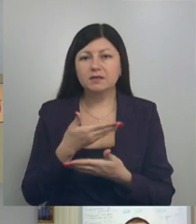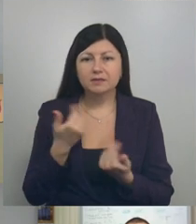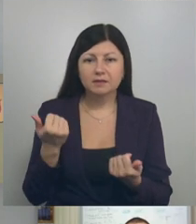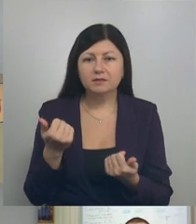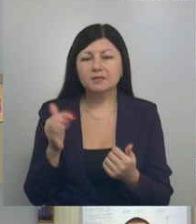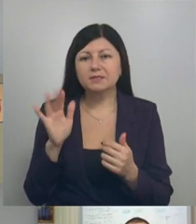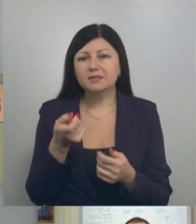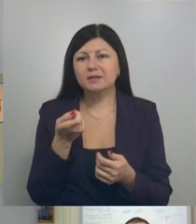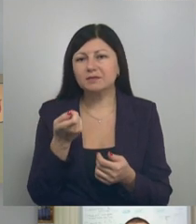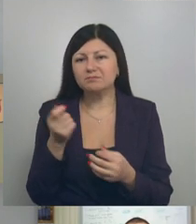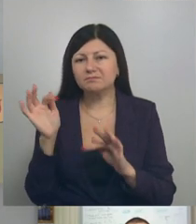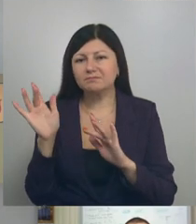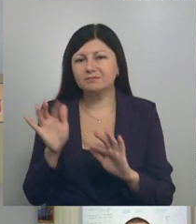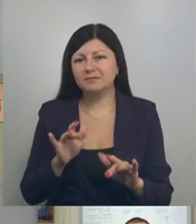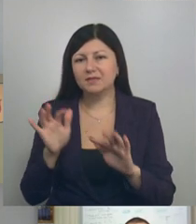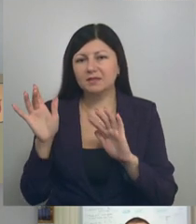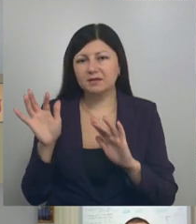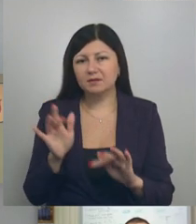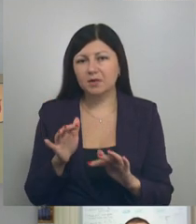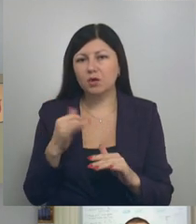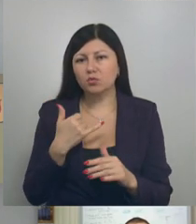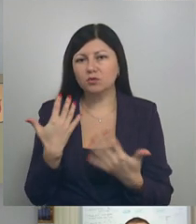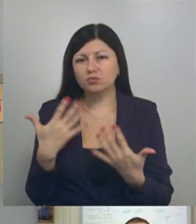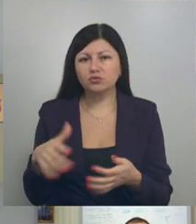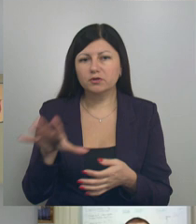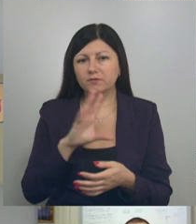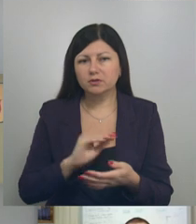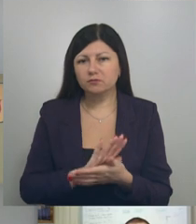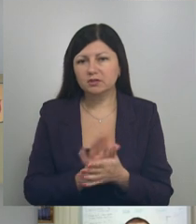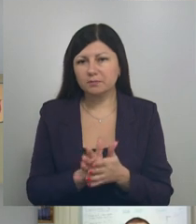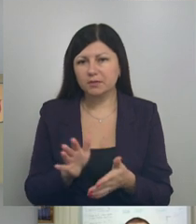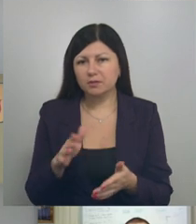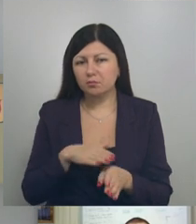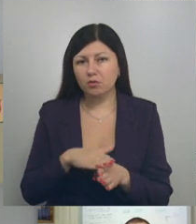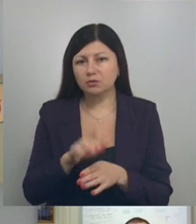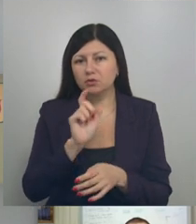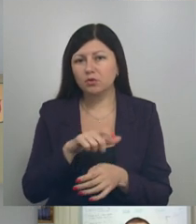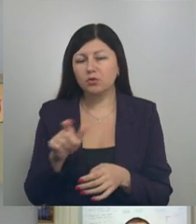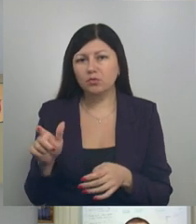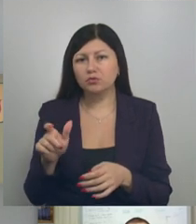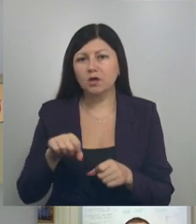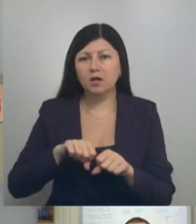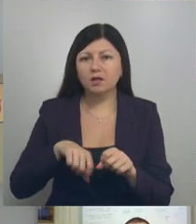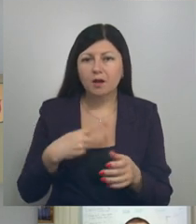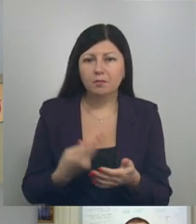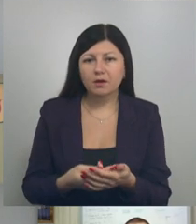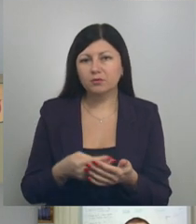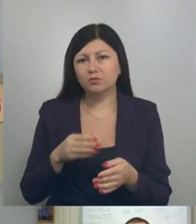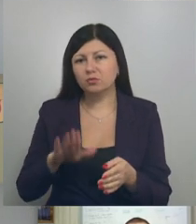снег еле-еле падает с неба, и у нас уже везде все забито полностью. Люди ломают ноги,